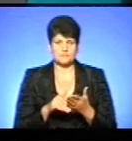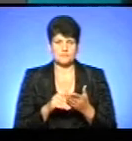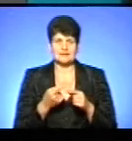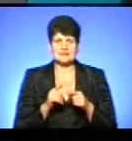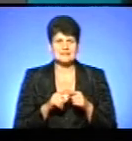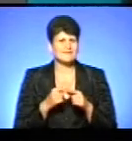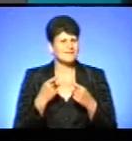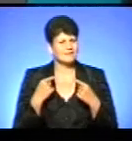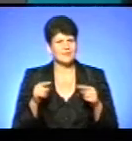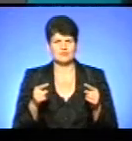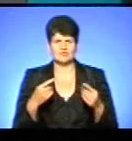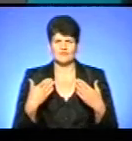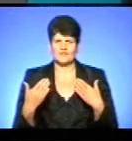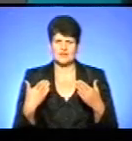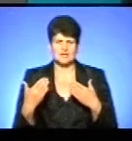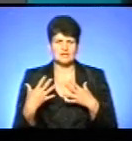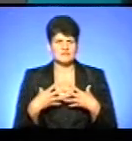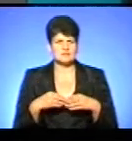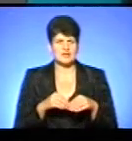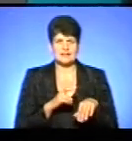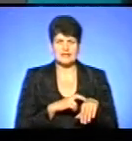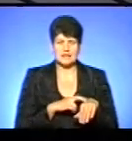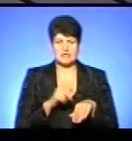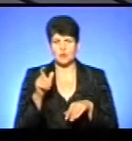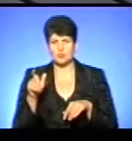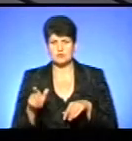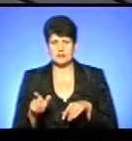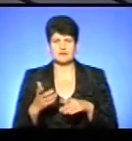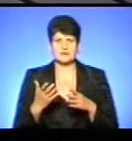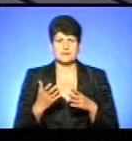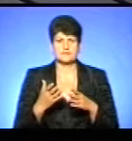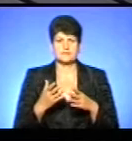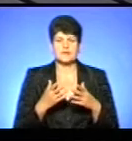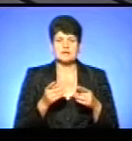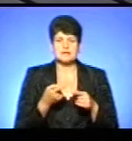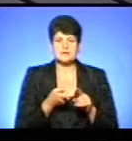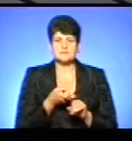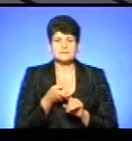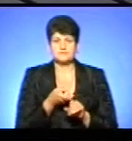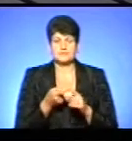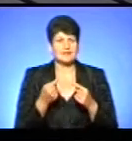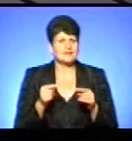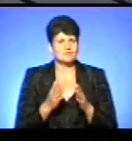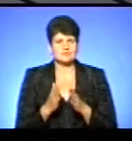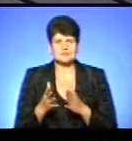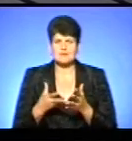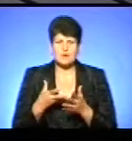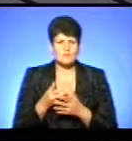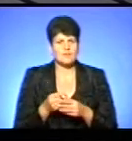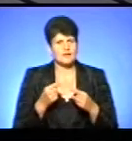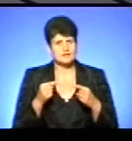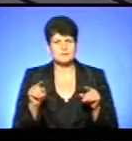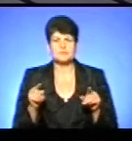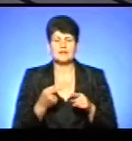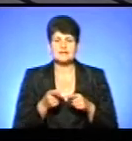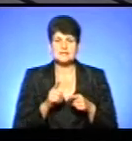це зовсім інший підхід, сімейний лікар, пацієнт, пацієнт-сімейний лікар, це зовсім інша система оплати, це